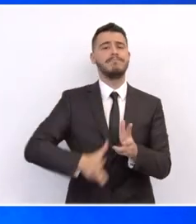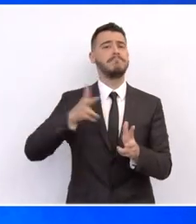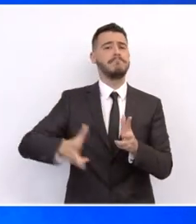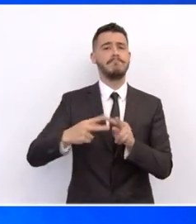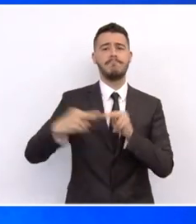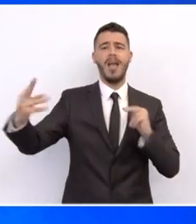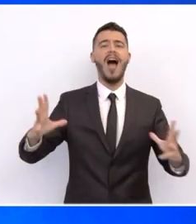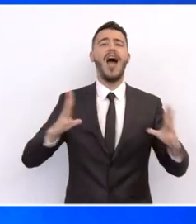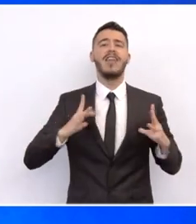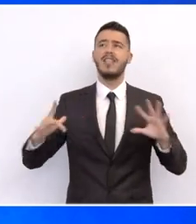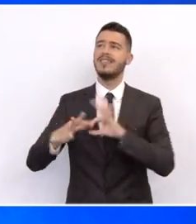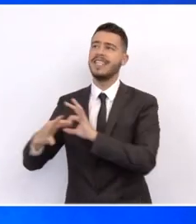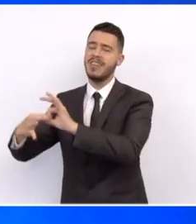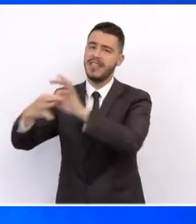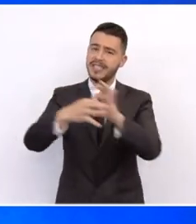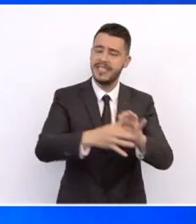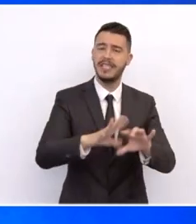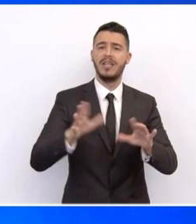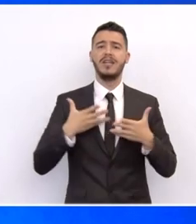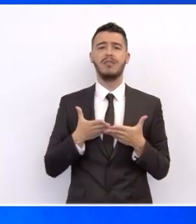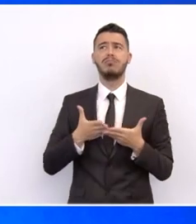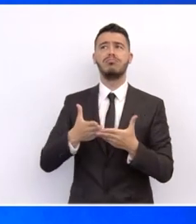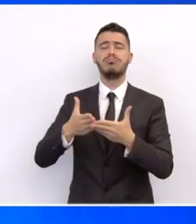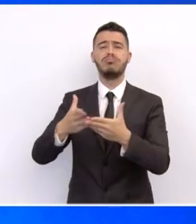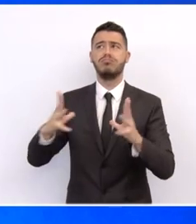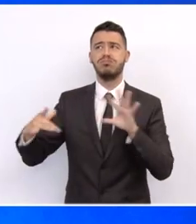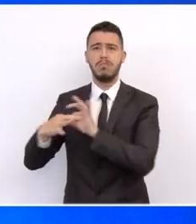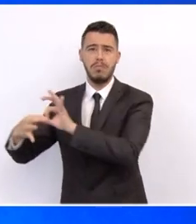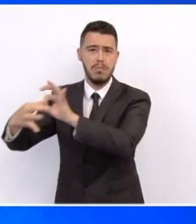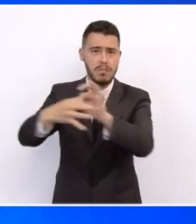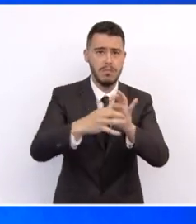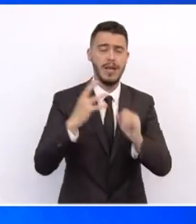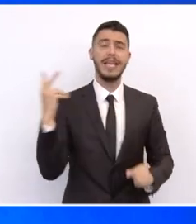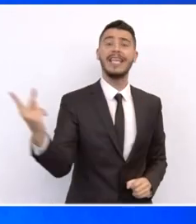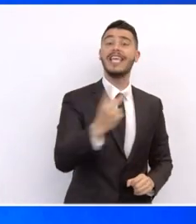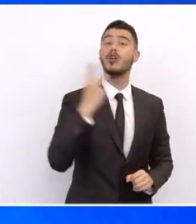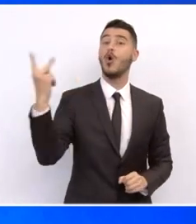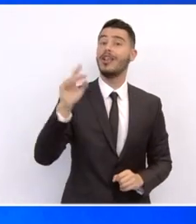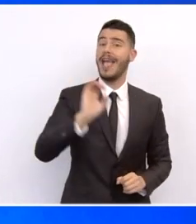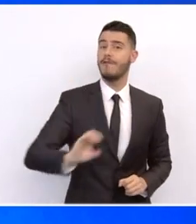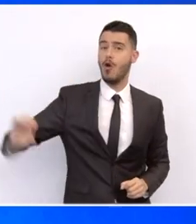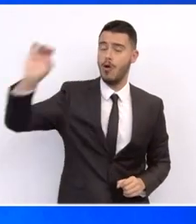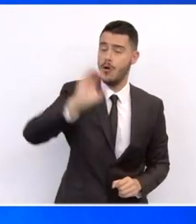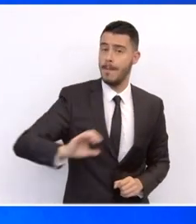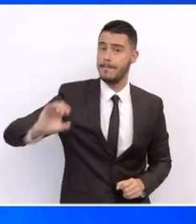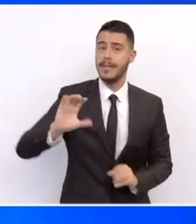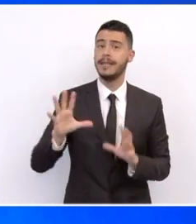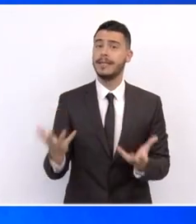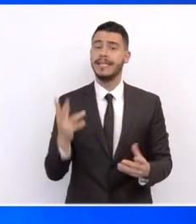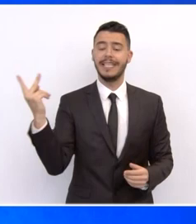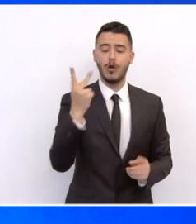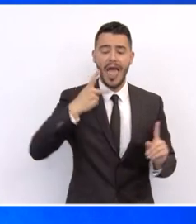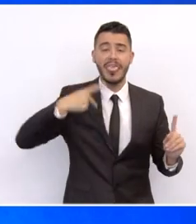και θαλάσσιες μεταφορές το στόχο πολιτικής μια πιο κοινωνική Ευρώπη που αφορά την προώθηση του Ευρωπαϊκού Πυλώνα Κοινωνικών